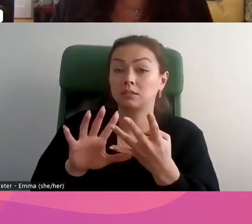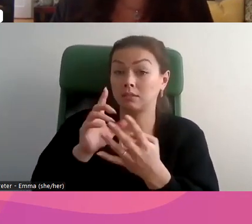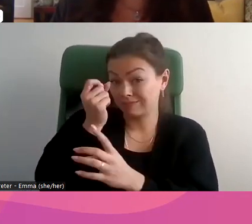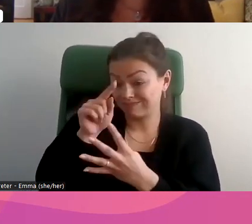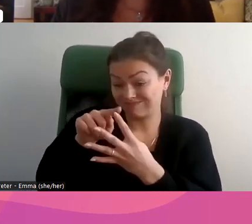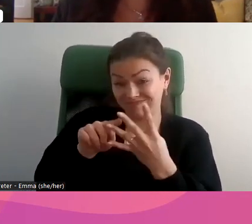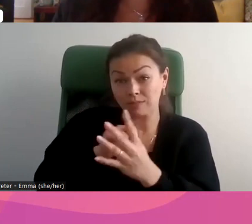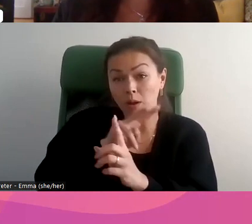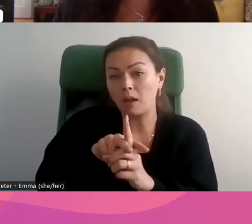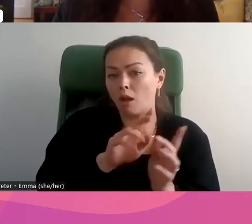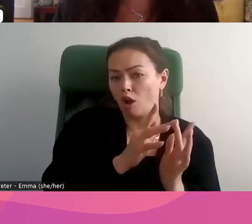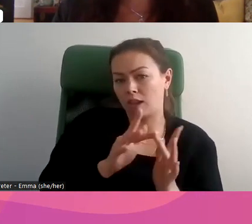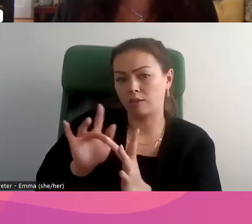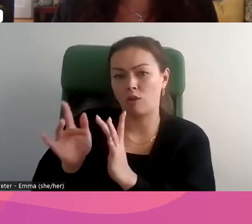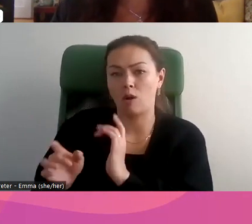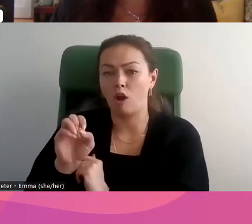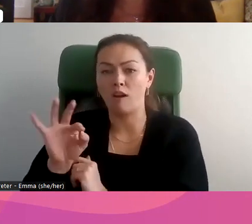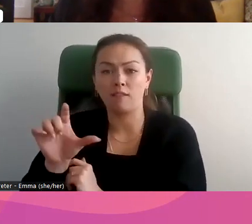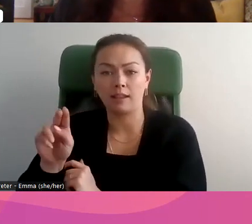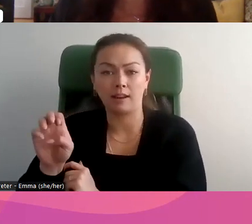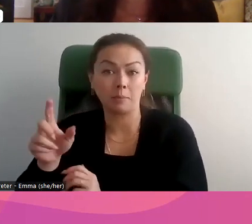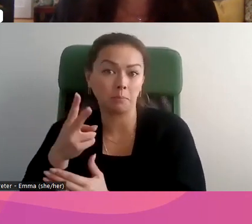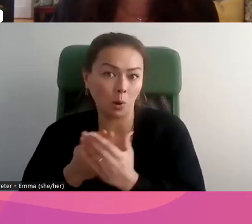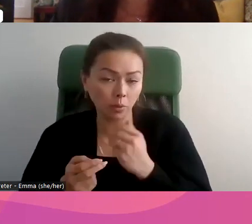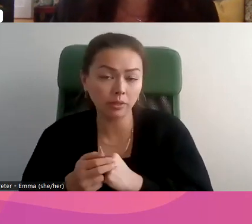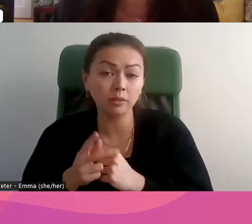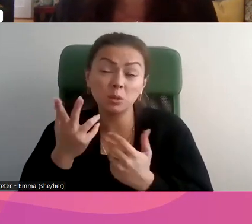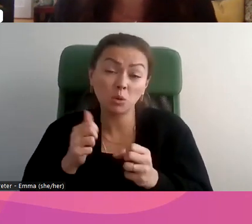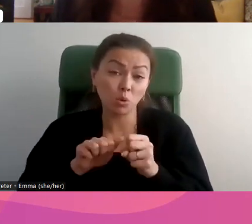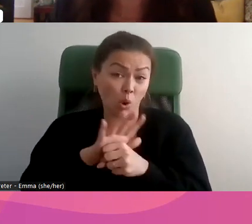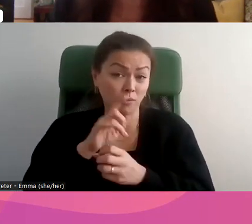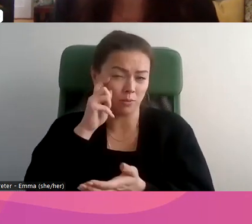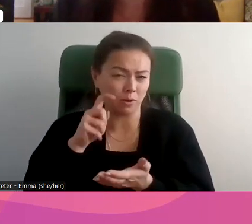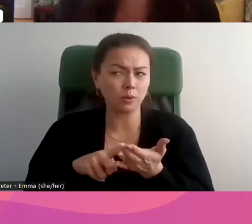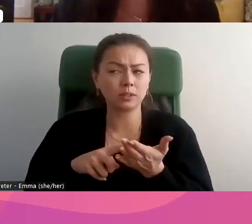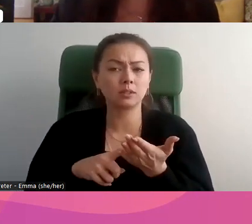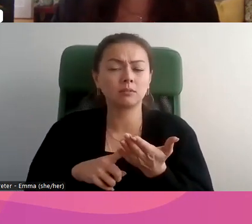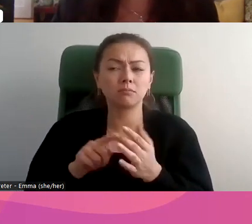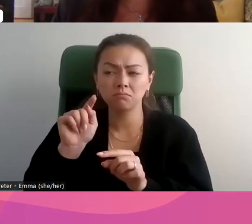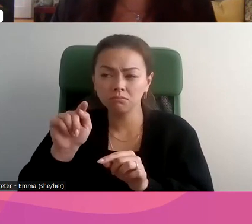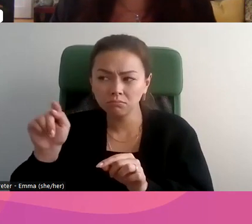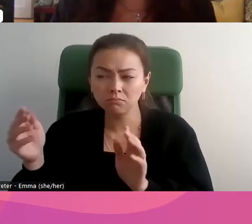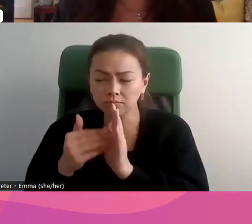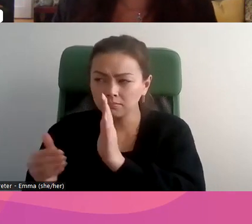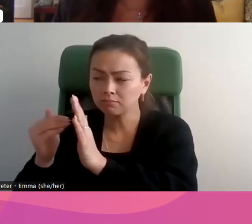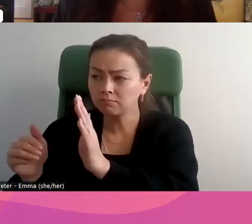en ligne et en personne. Par exemple, pendant la COVID, il y eu une tendance. Les jeunes